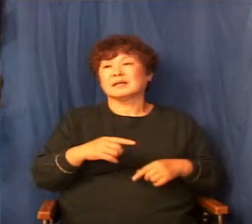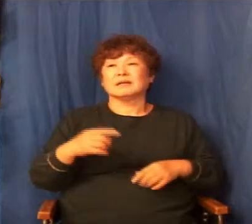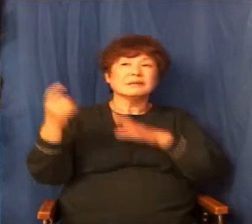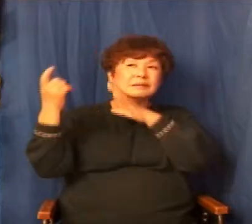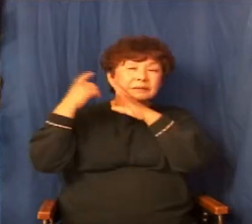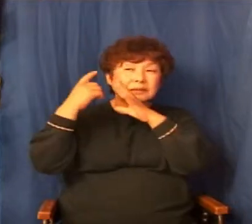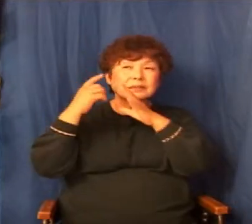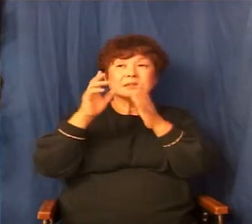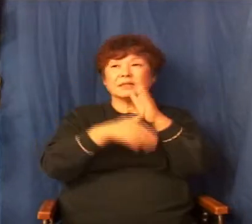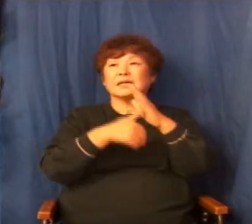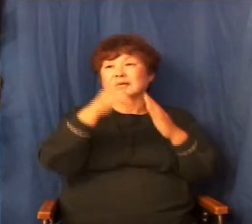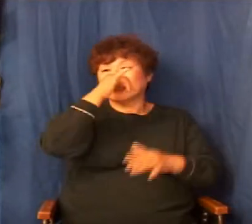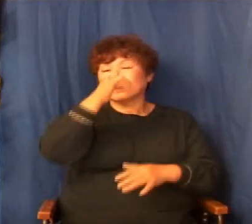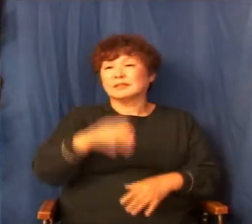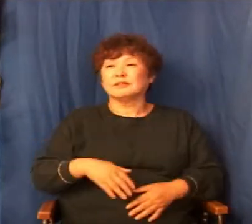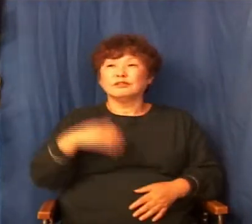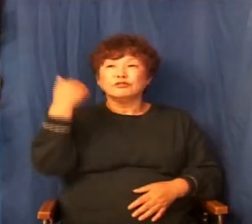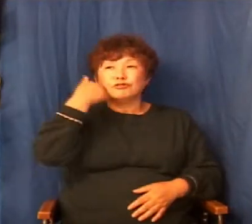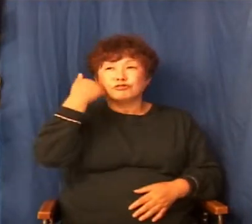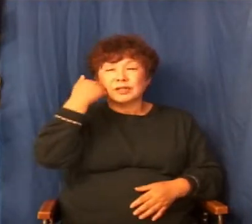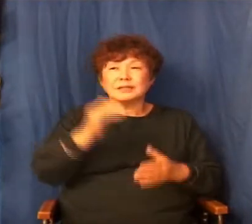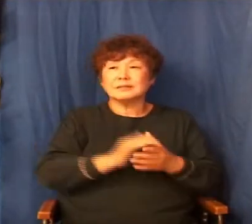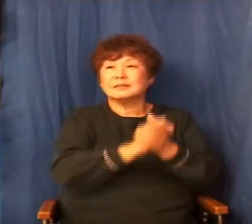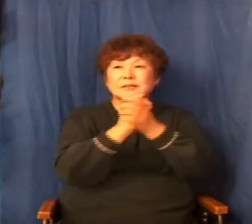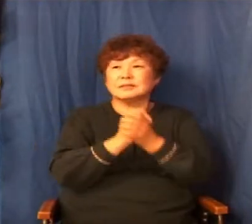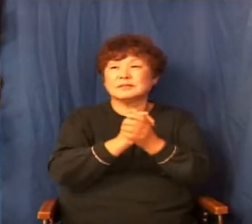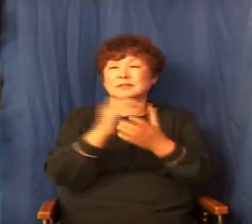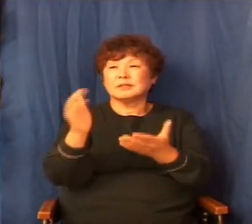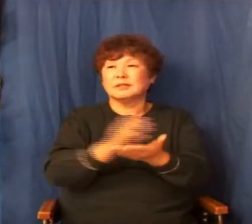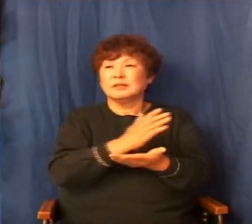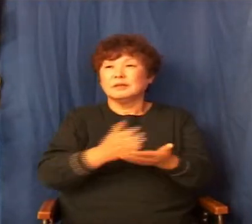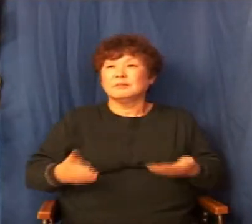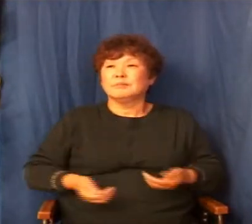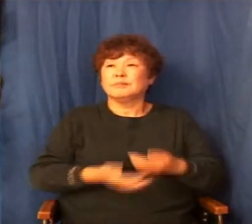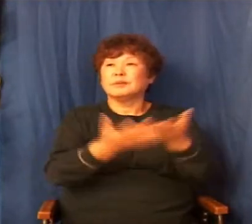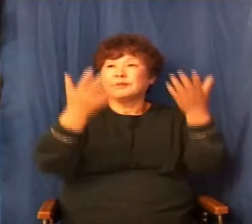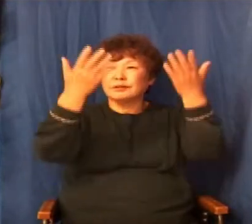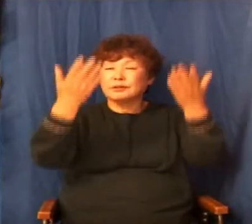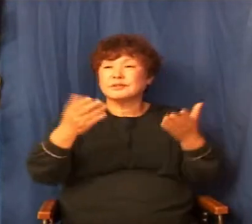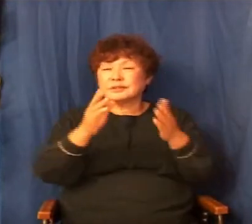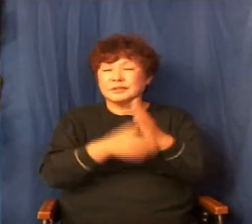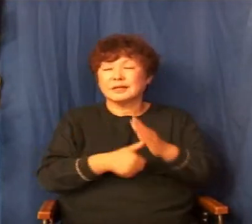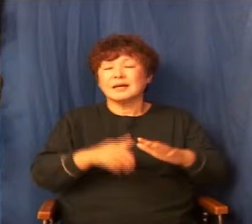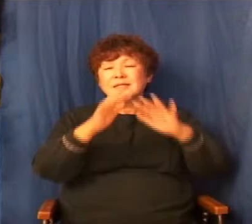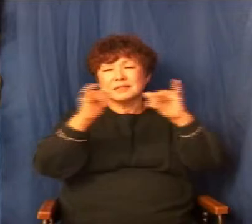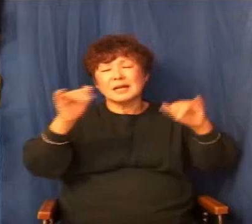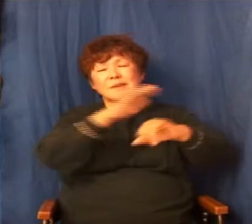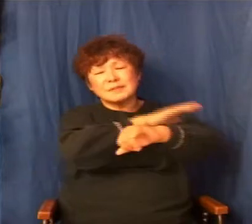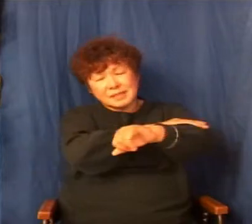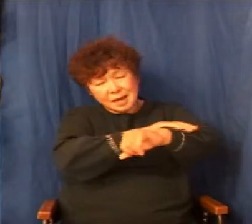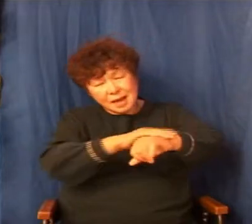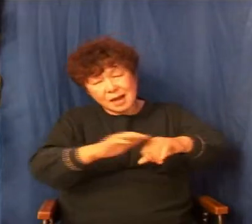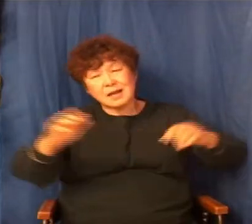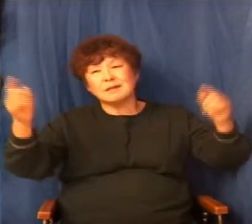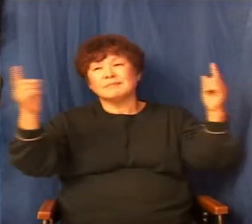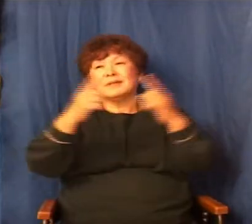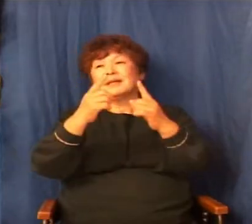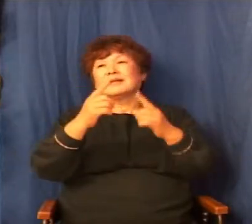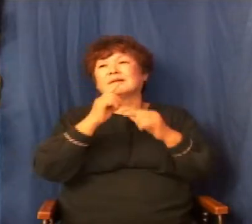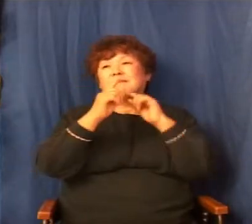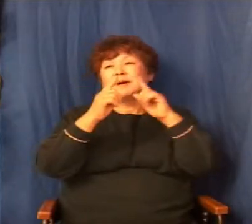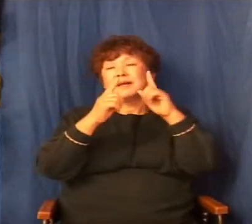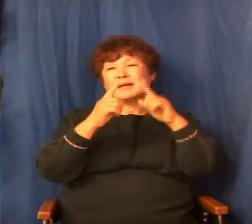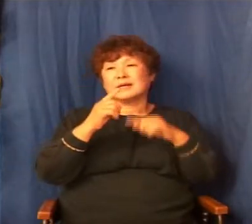실수에도 불구하고 누군가 친절을 베풀었을 때 우리는 그런 말을 합니다. 사람 잘 만났네. 그건